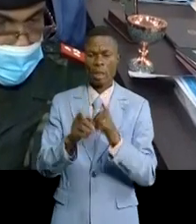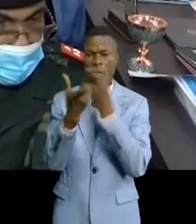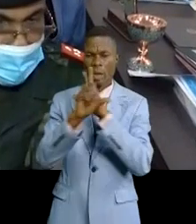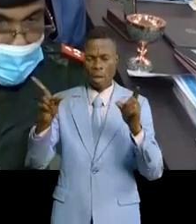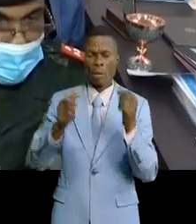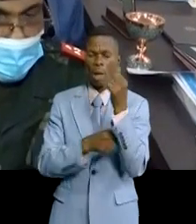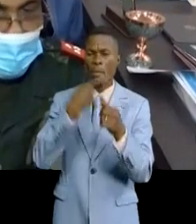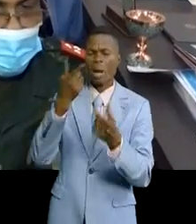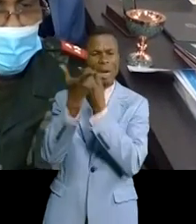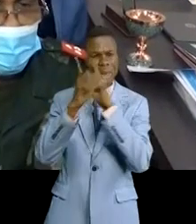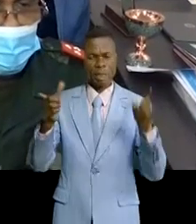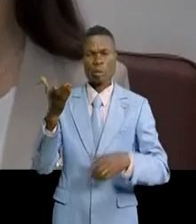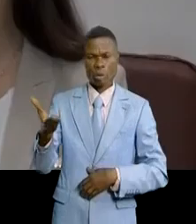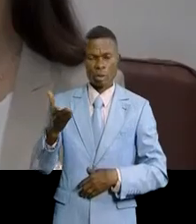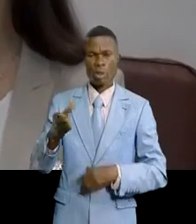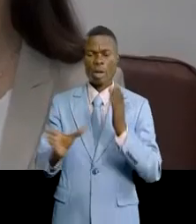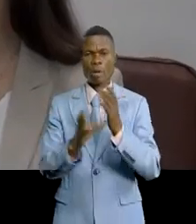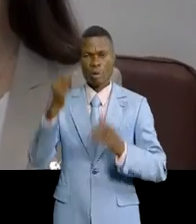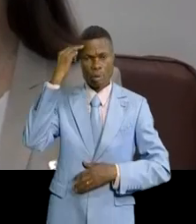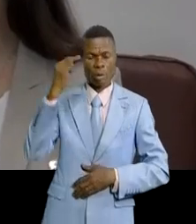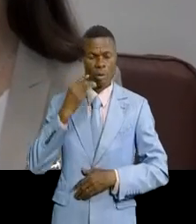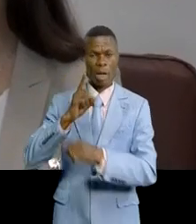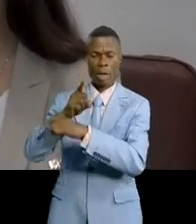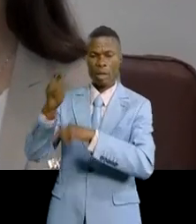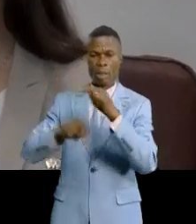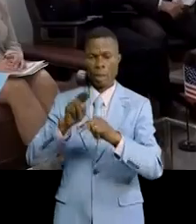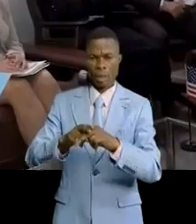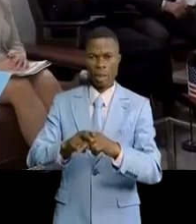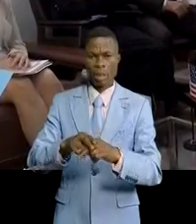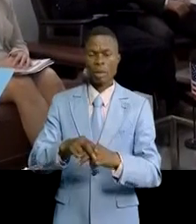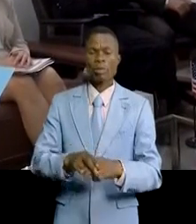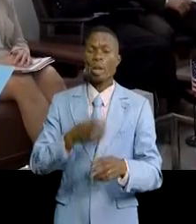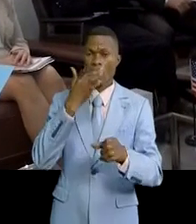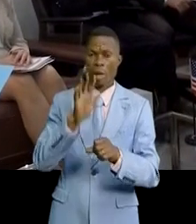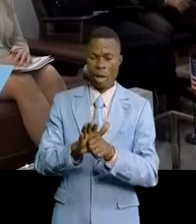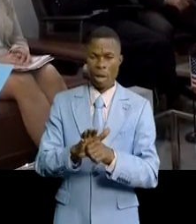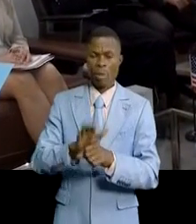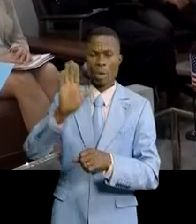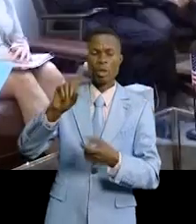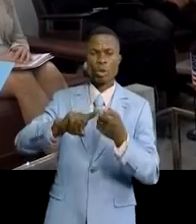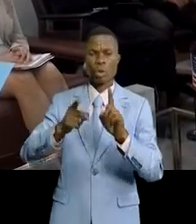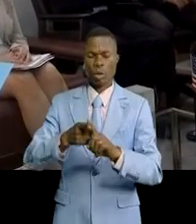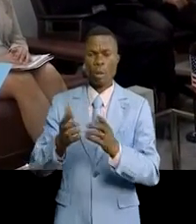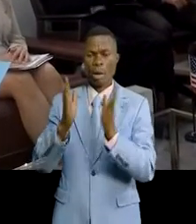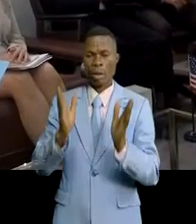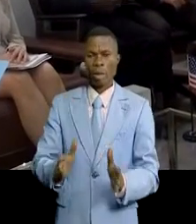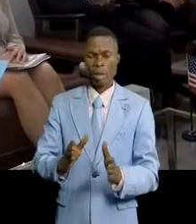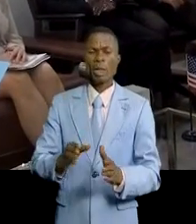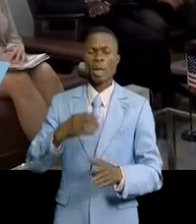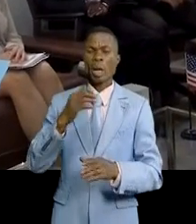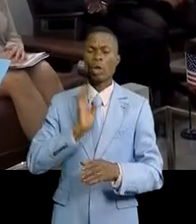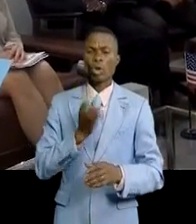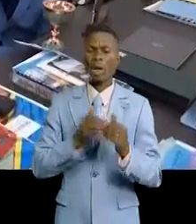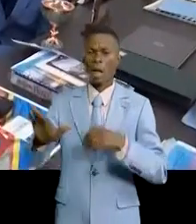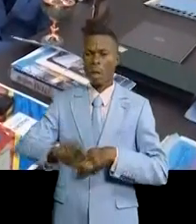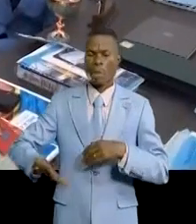'expression des citoyens. La vice-ministre de la Défense nationale a rassuré à son hôte que la RDC ne ménagera aucun effort